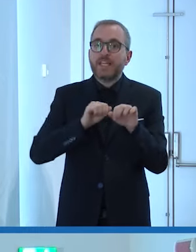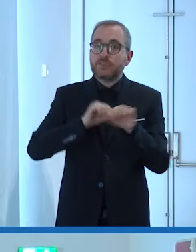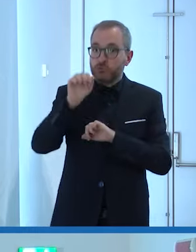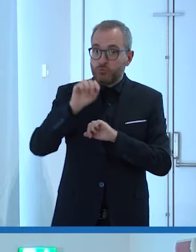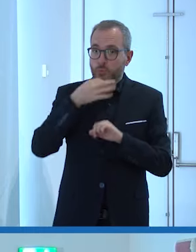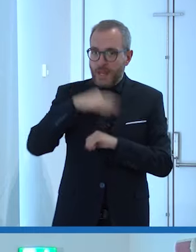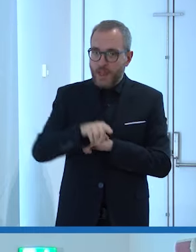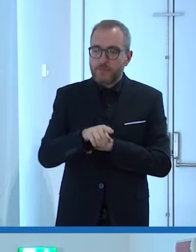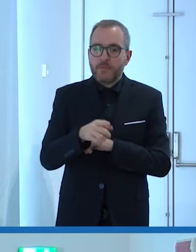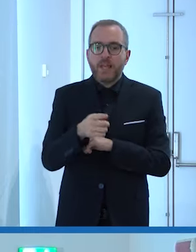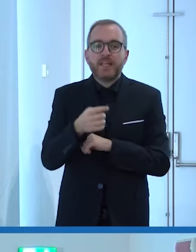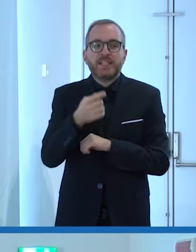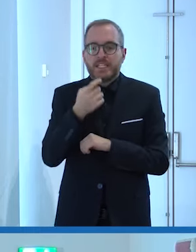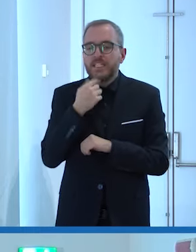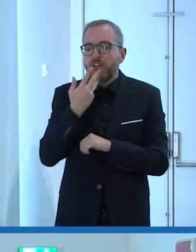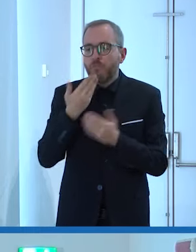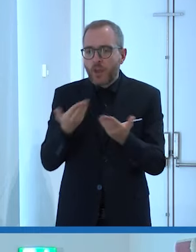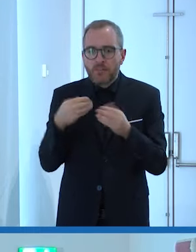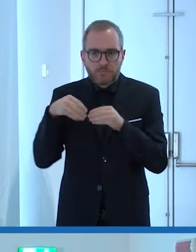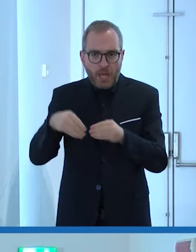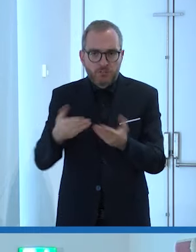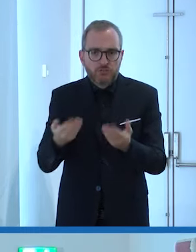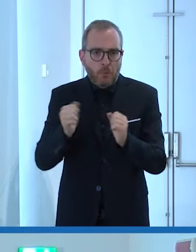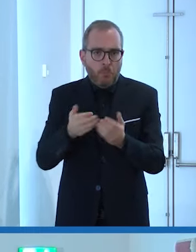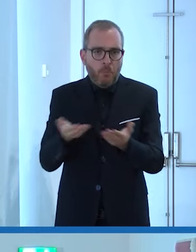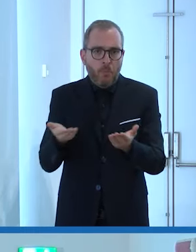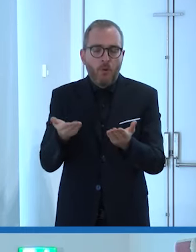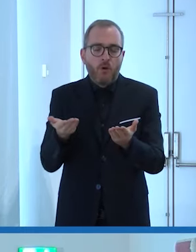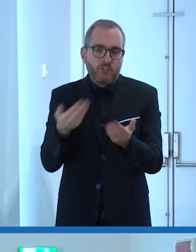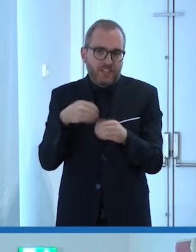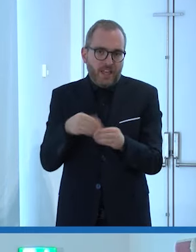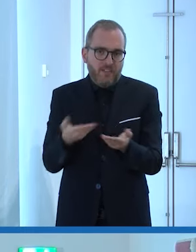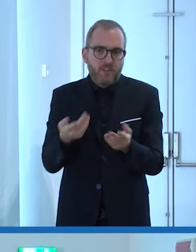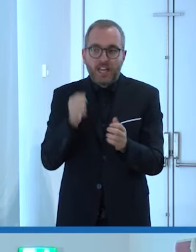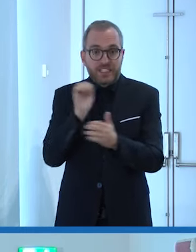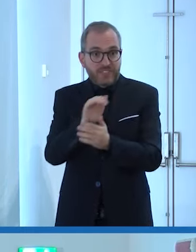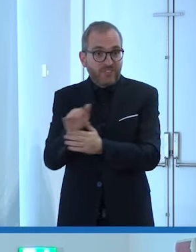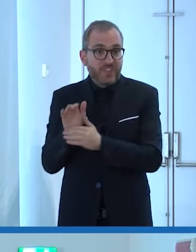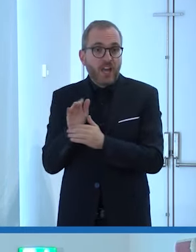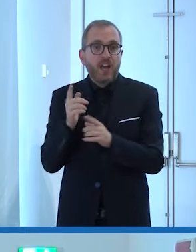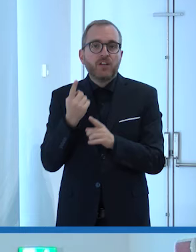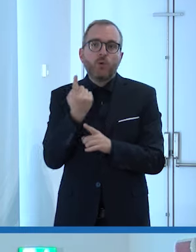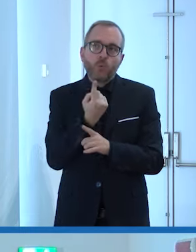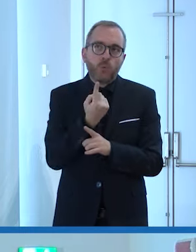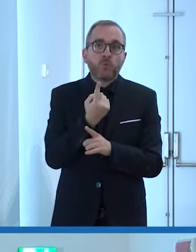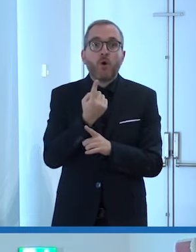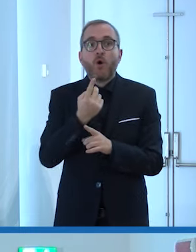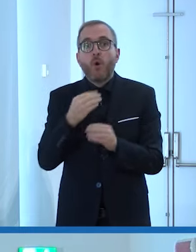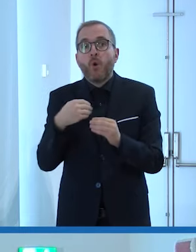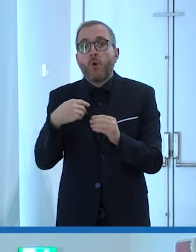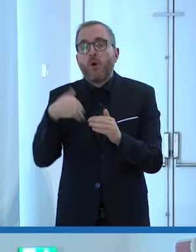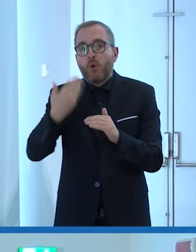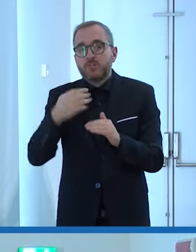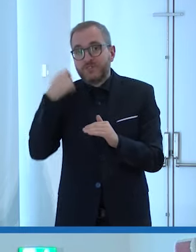interessato o fosse stato raggiunto dalla notizia di inviare alla redazione uno o più video